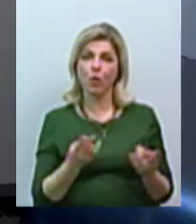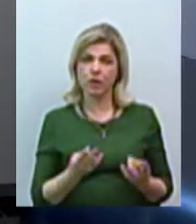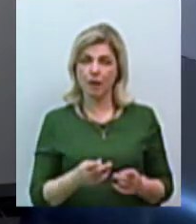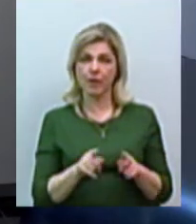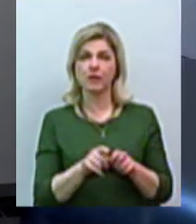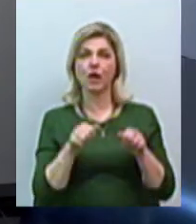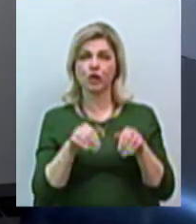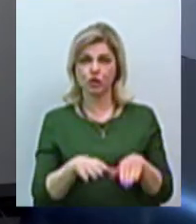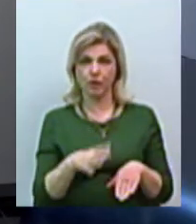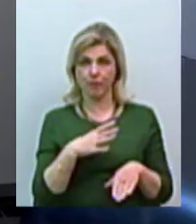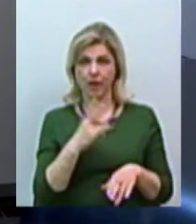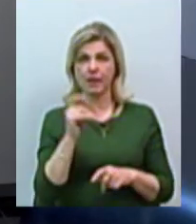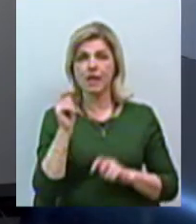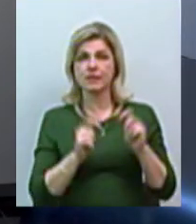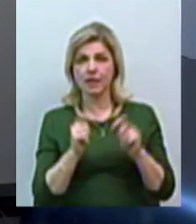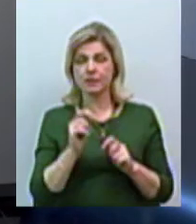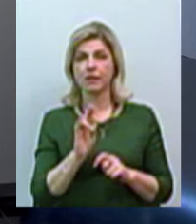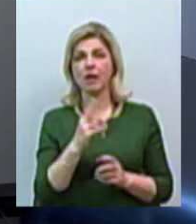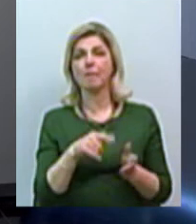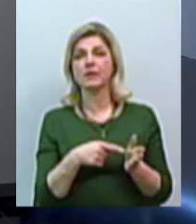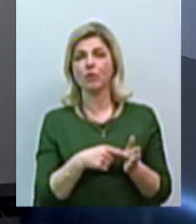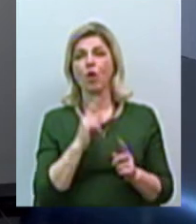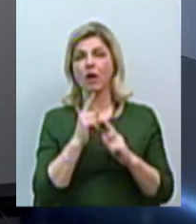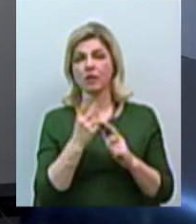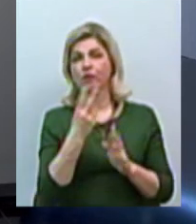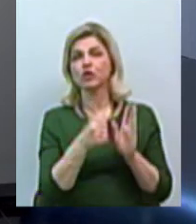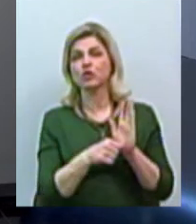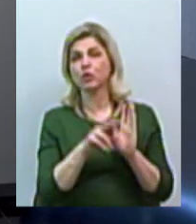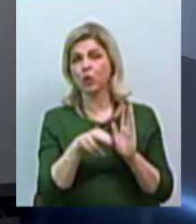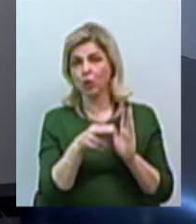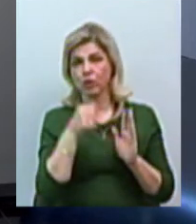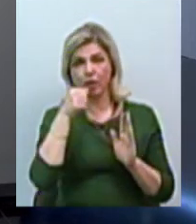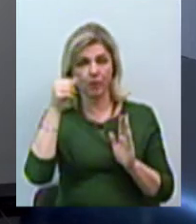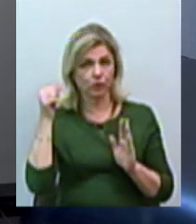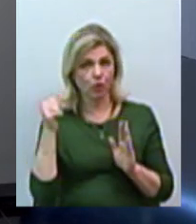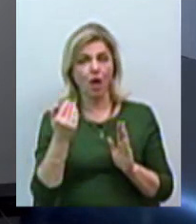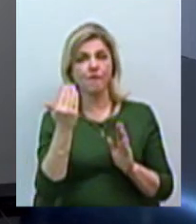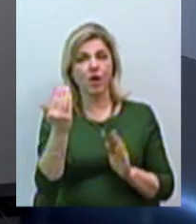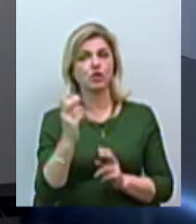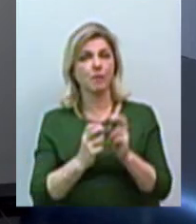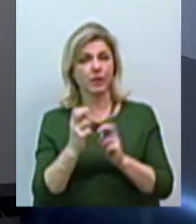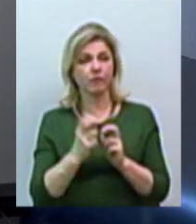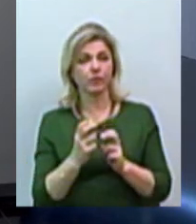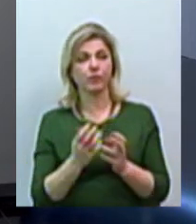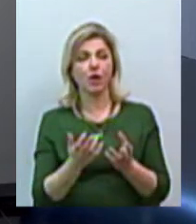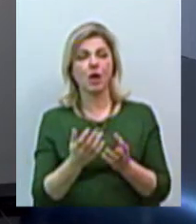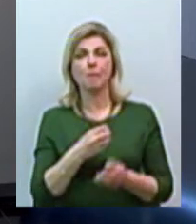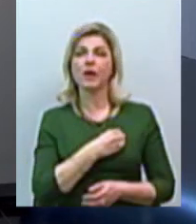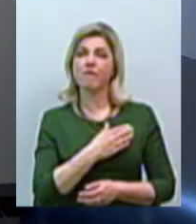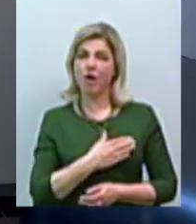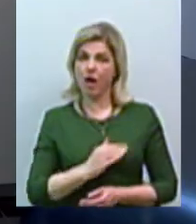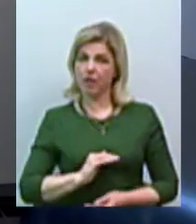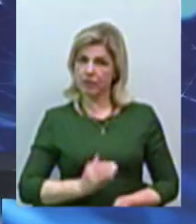рішення було, зокрема, прийнято на сесії Миколаївської міської ради 26 грудня минулого року. Ваше підприємство, Юрій Анатольович, – приватне